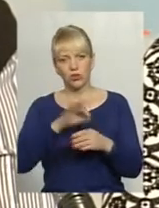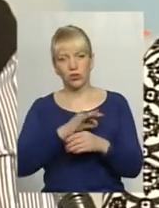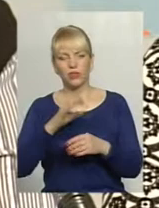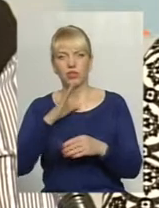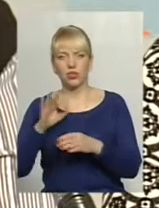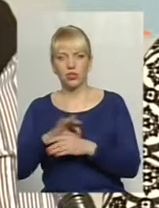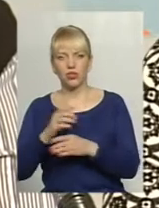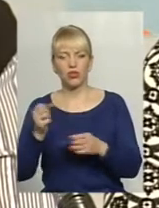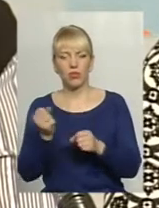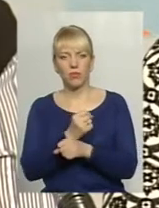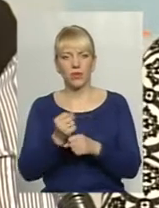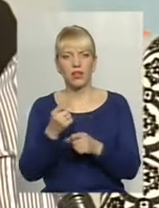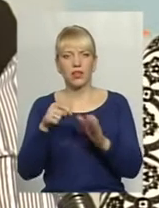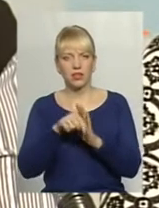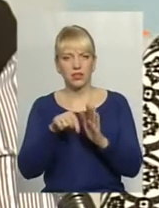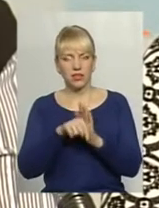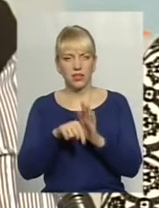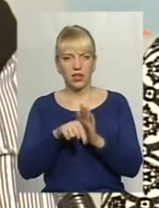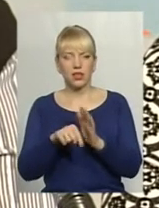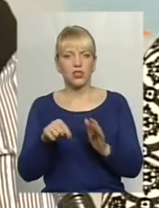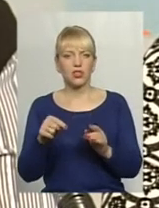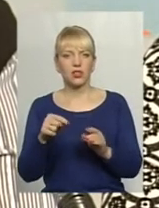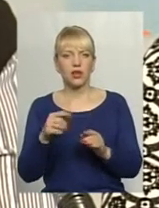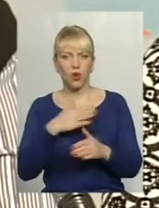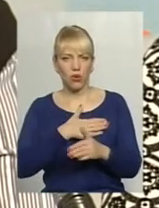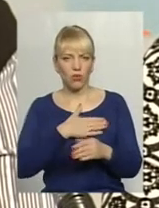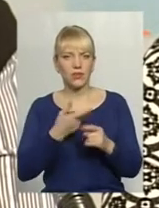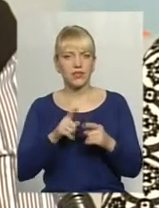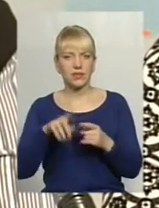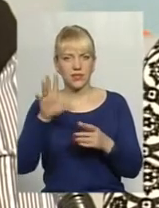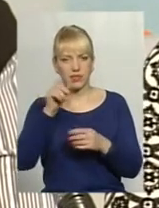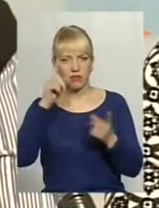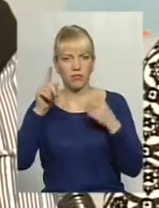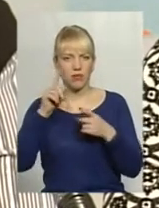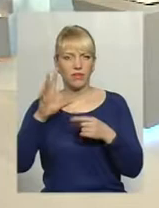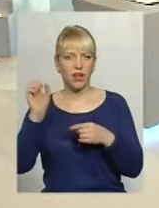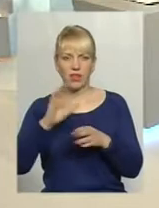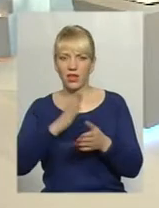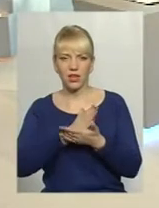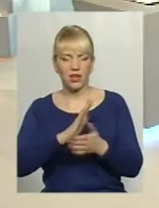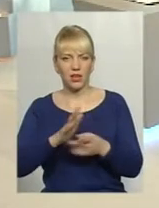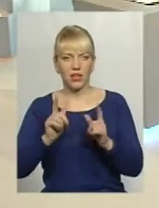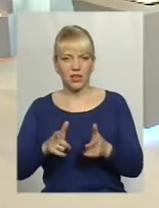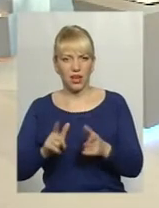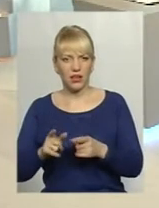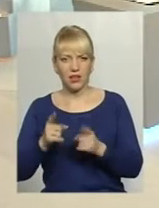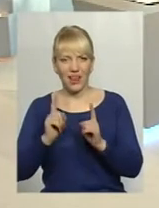любить, що є міфом, а не реальністю. І доносилася інформаційна акція, щоб